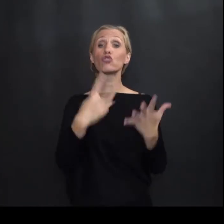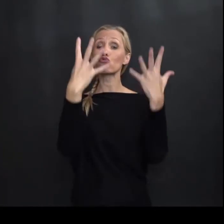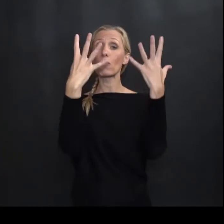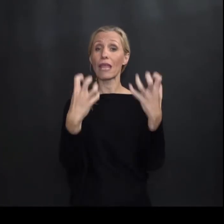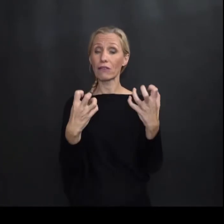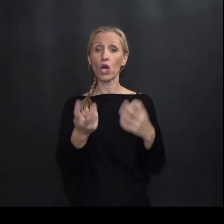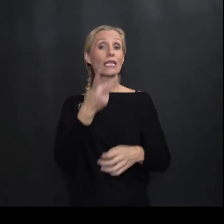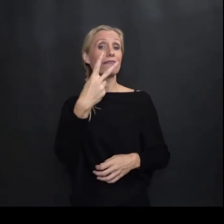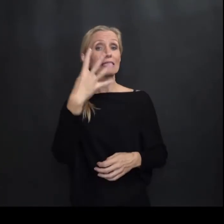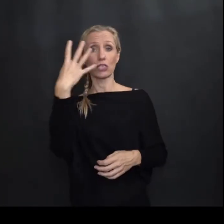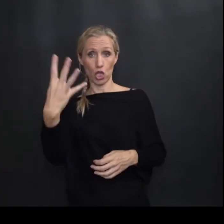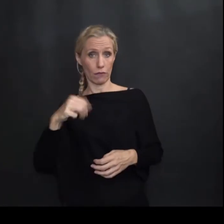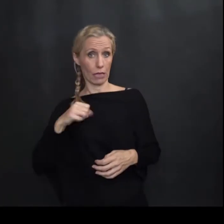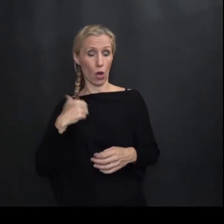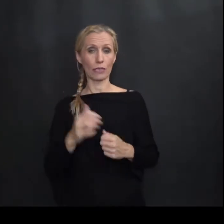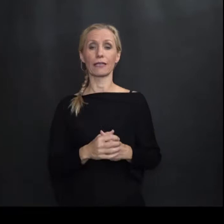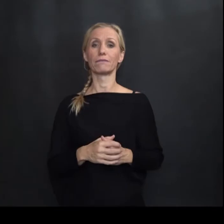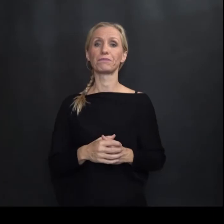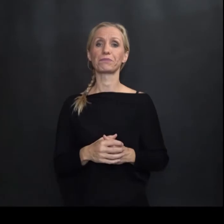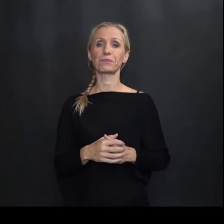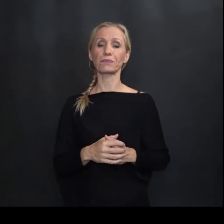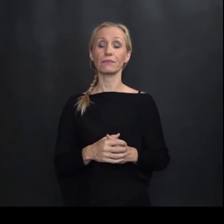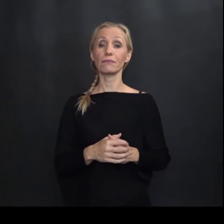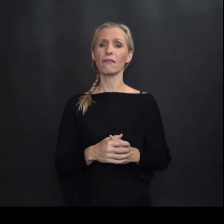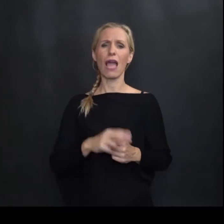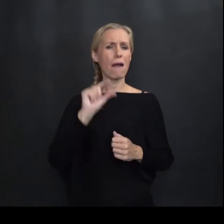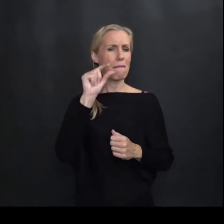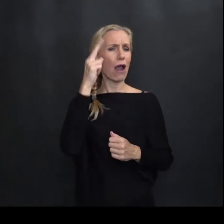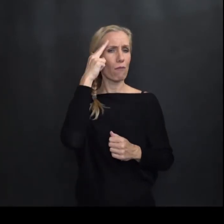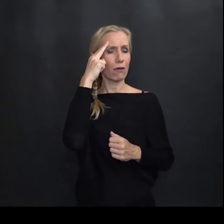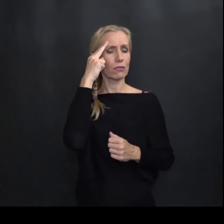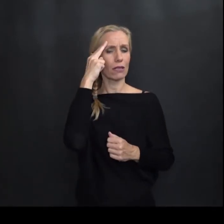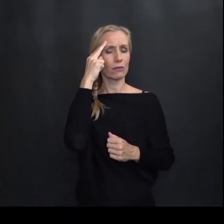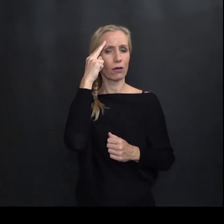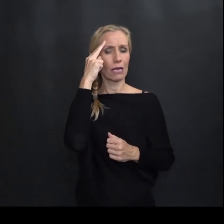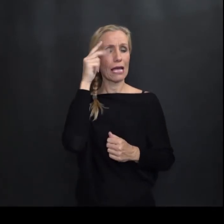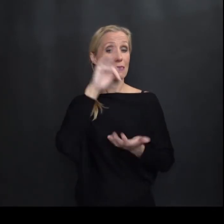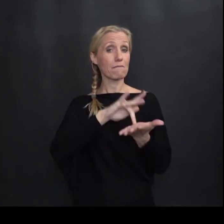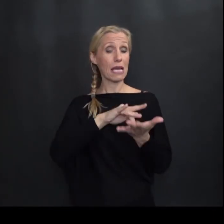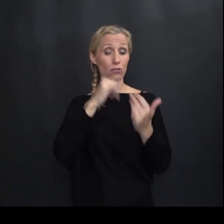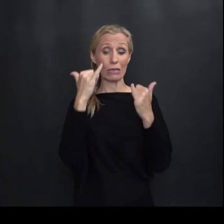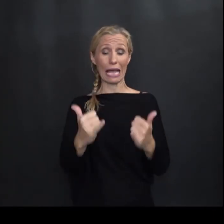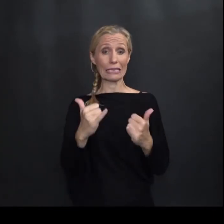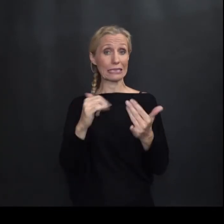1924. godine A malo je poznato Da na mjestu Danasnih